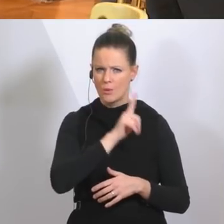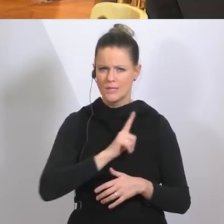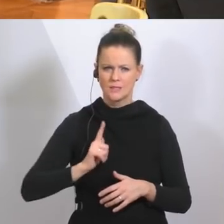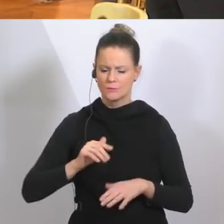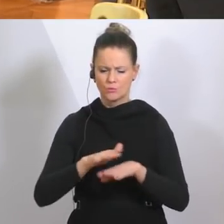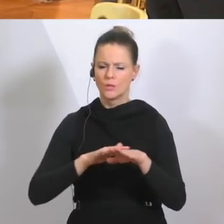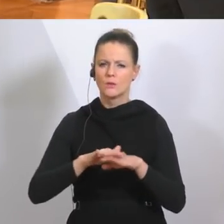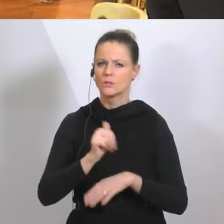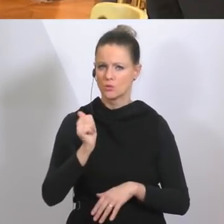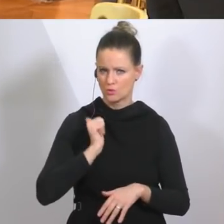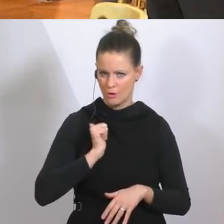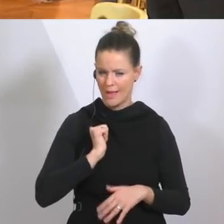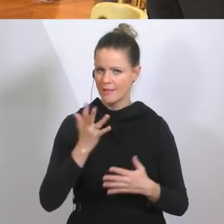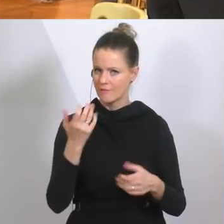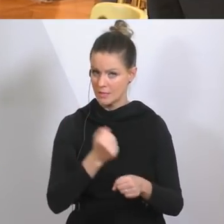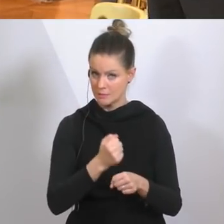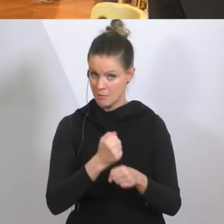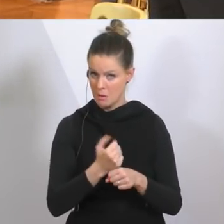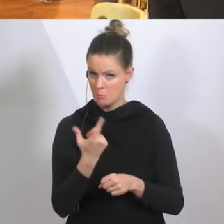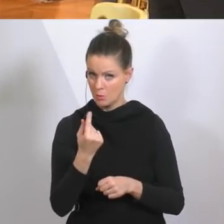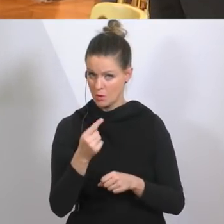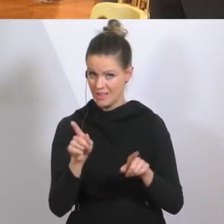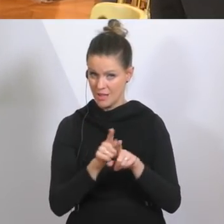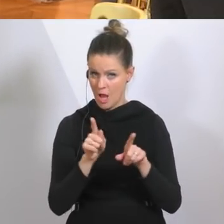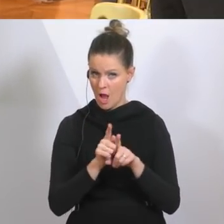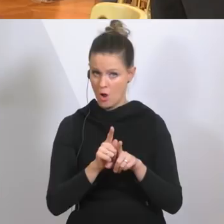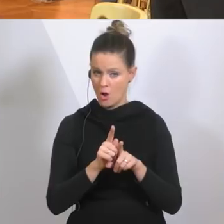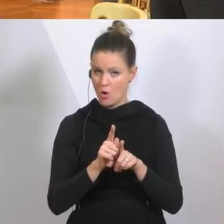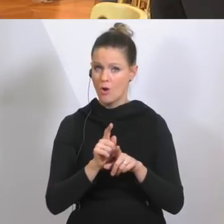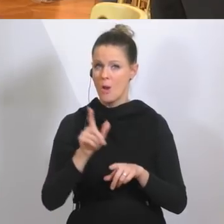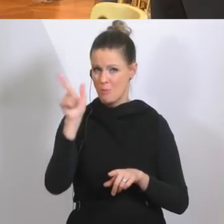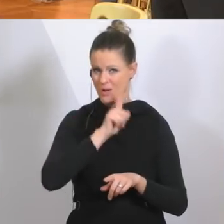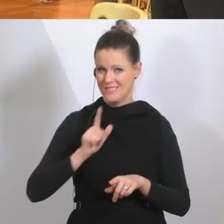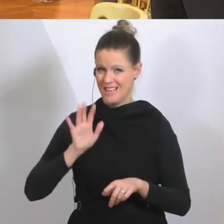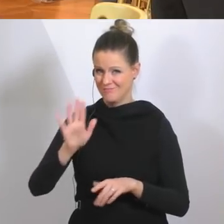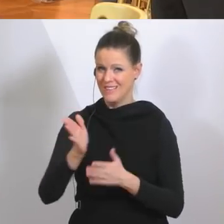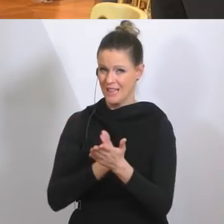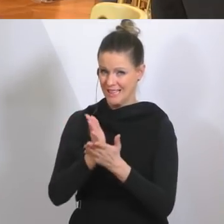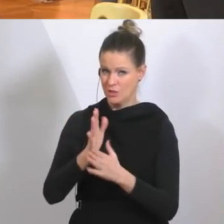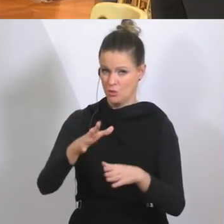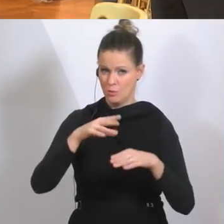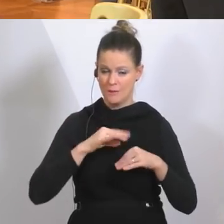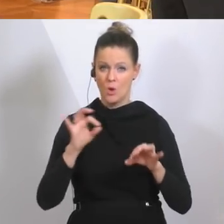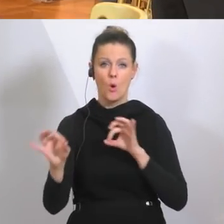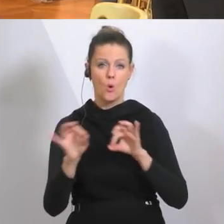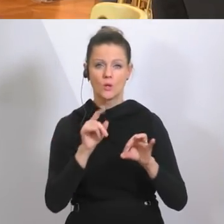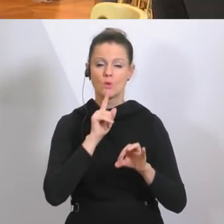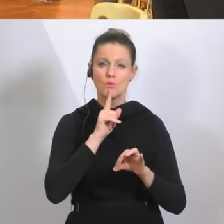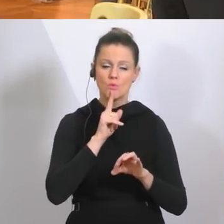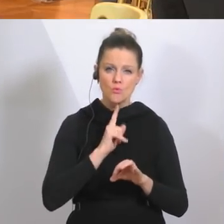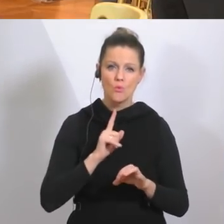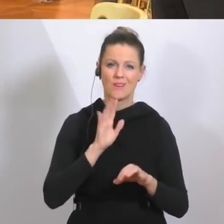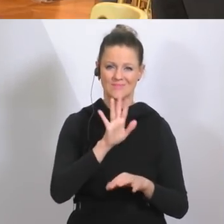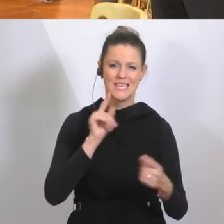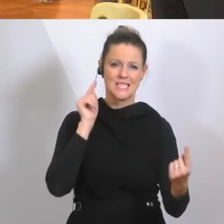Soldaten machen, werden die auch auf der Straße polizeiliche Dienste machen oder geht es eben nur um den Backup, um die Entlastung der